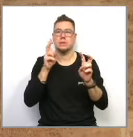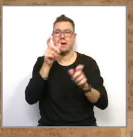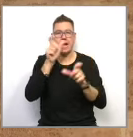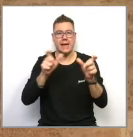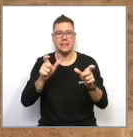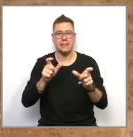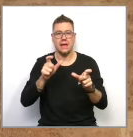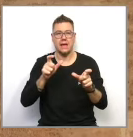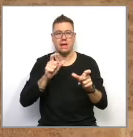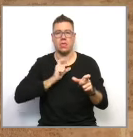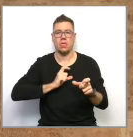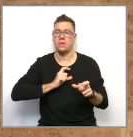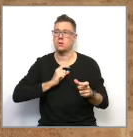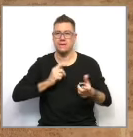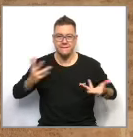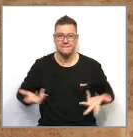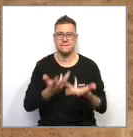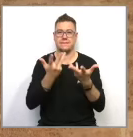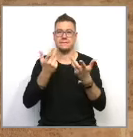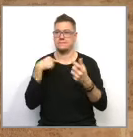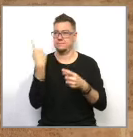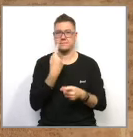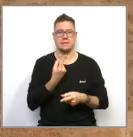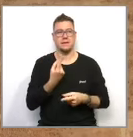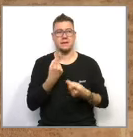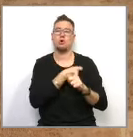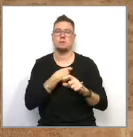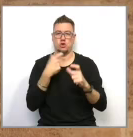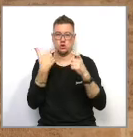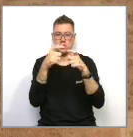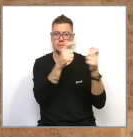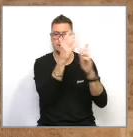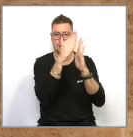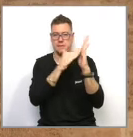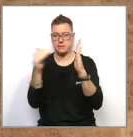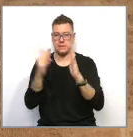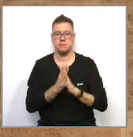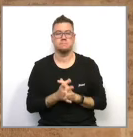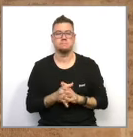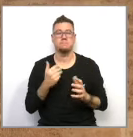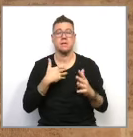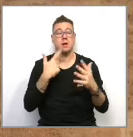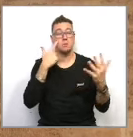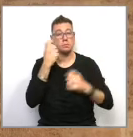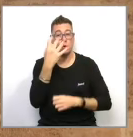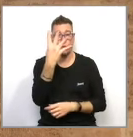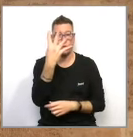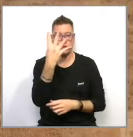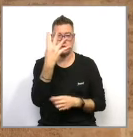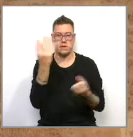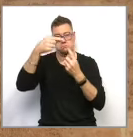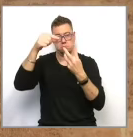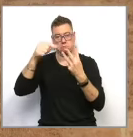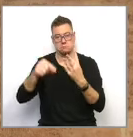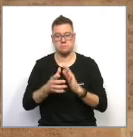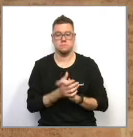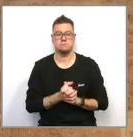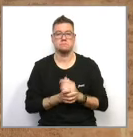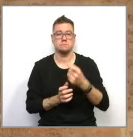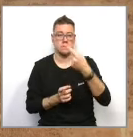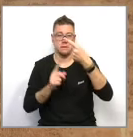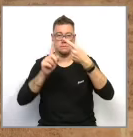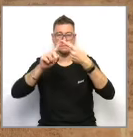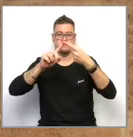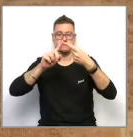col·lectiu de totes les persones, de tots nosaltres, que falta ens fa. I destaque quatre accions novedoses. La primera